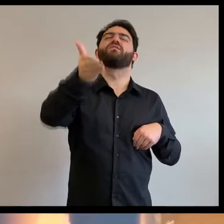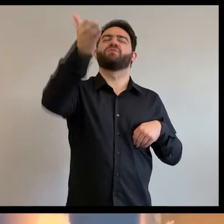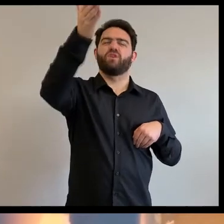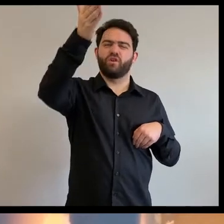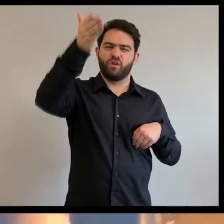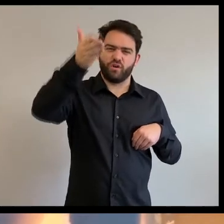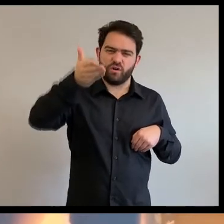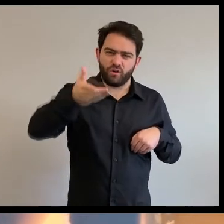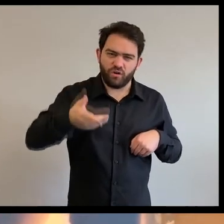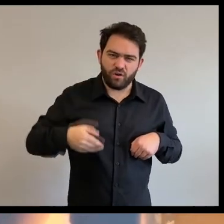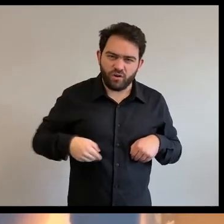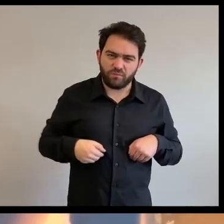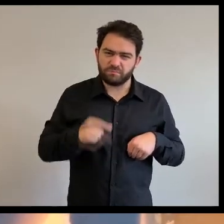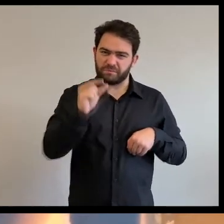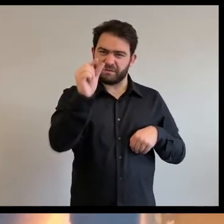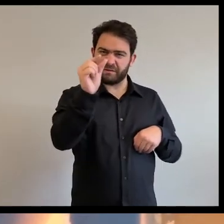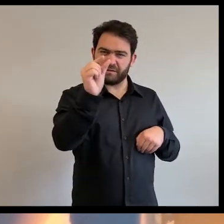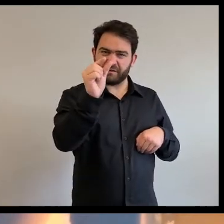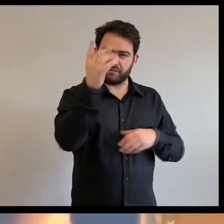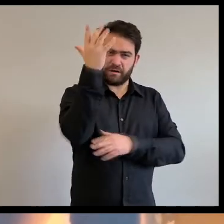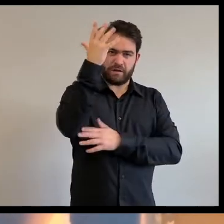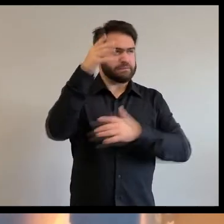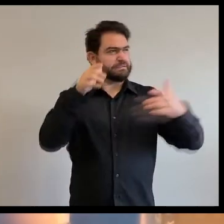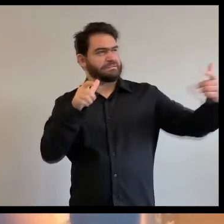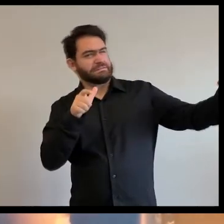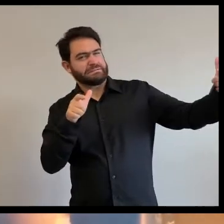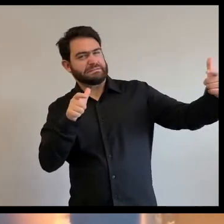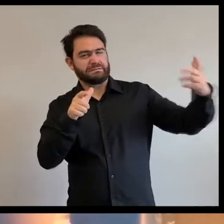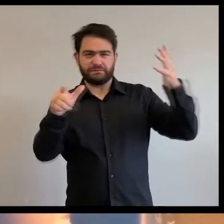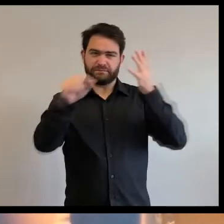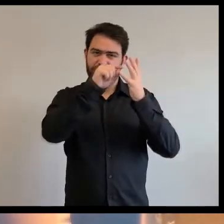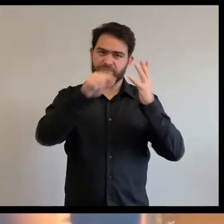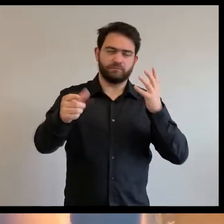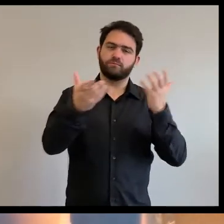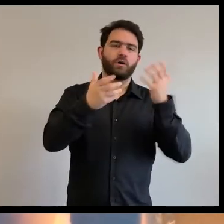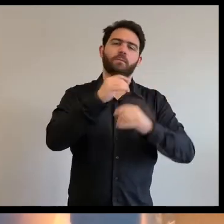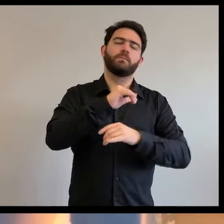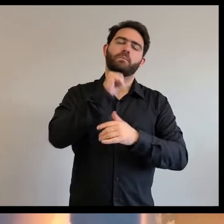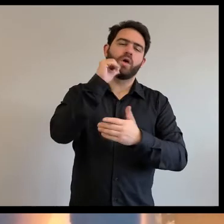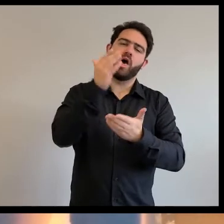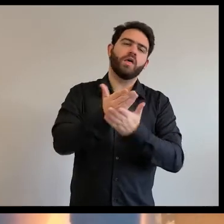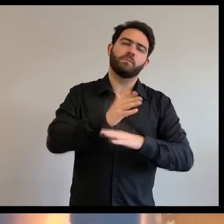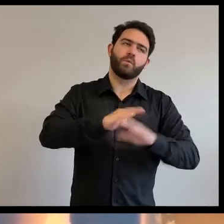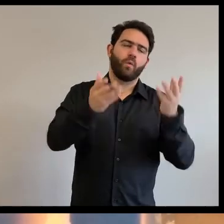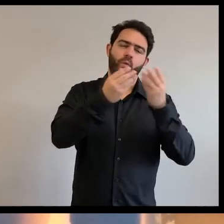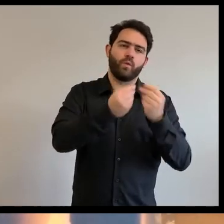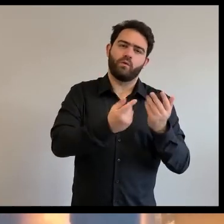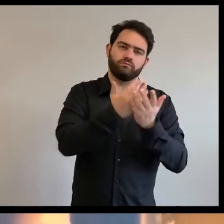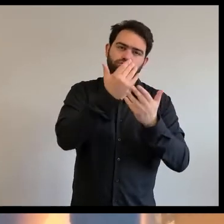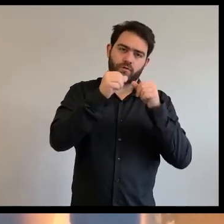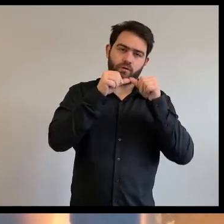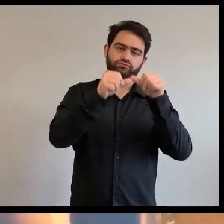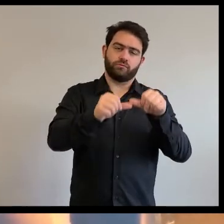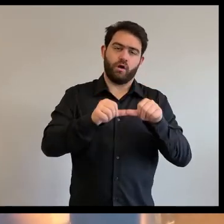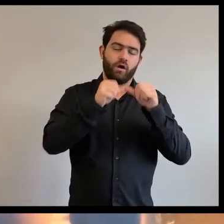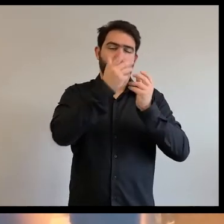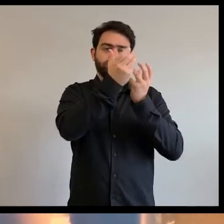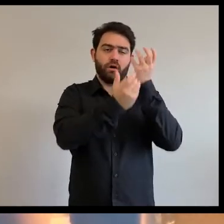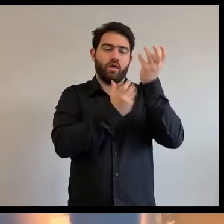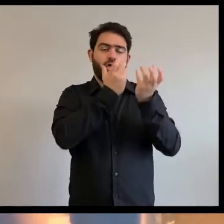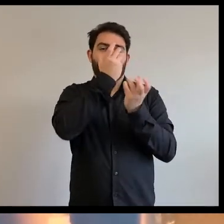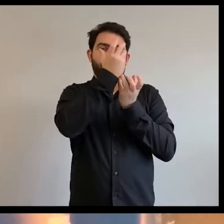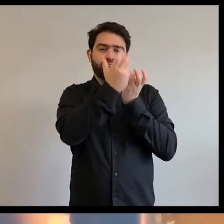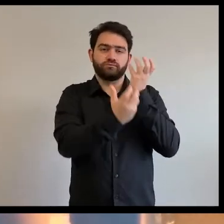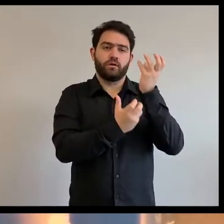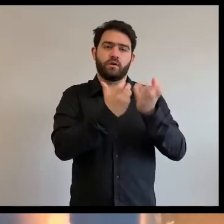toucan il a regardé colibri et après un moment il a parlé, il a dit, mais colibri, colibri, qu'est-ce que tu es en train de